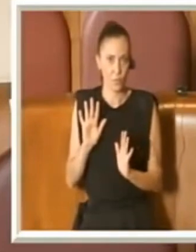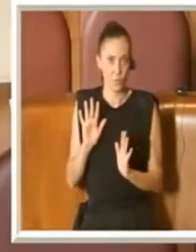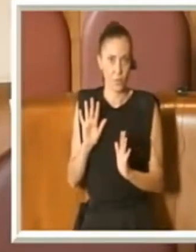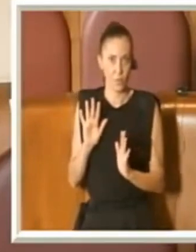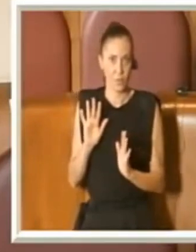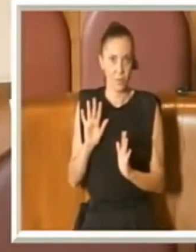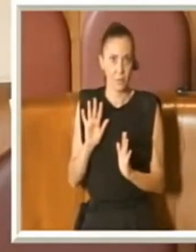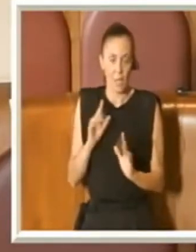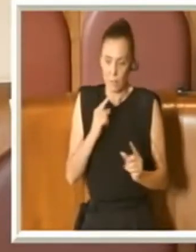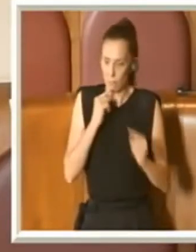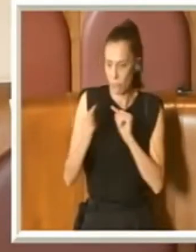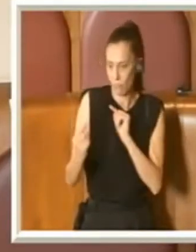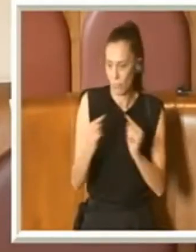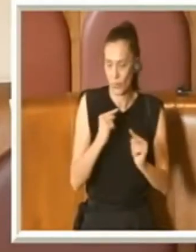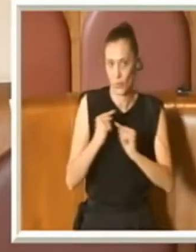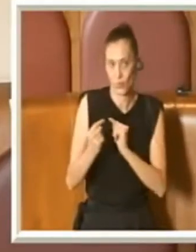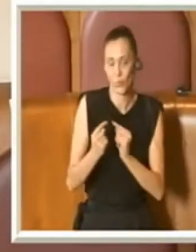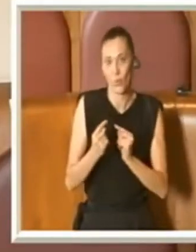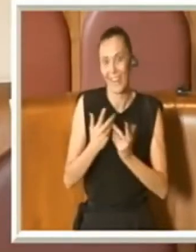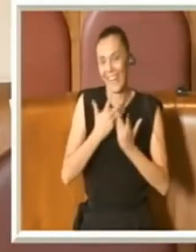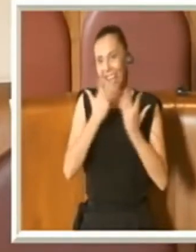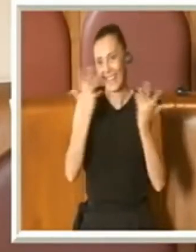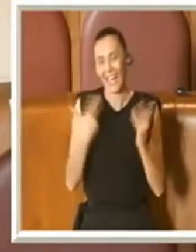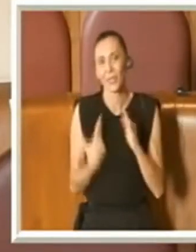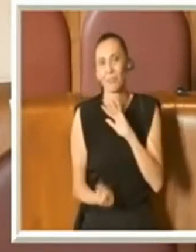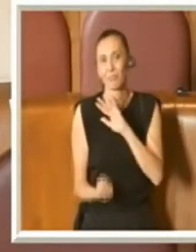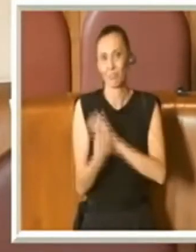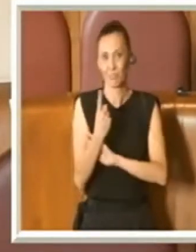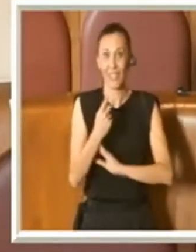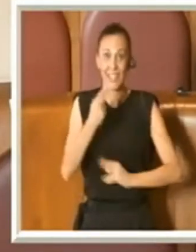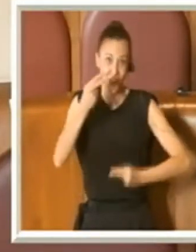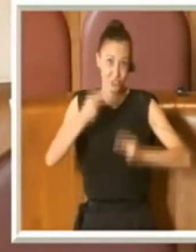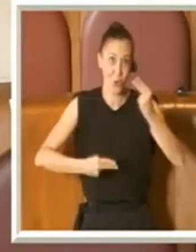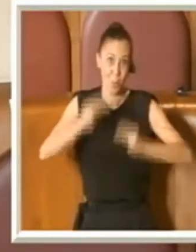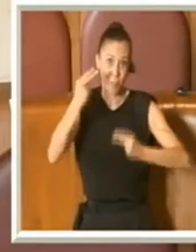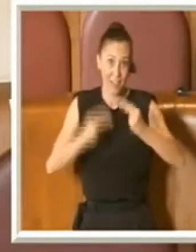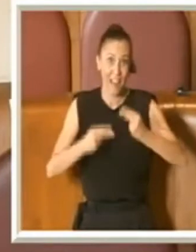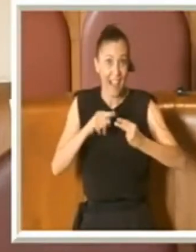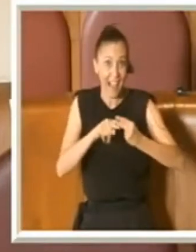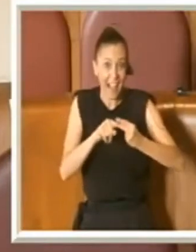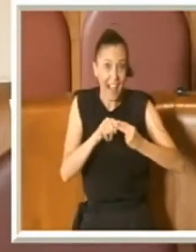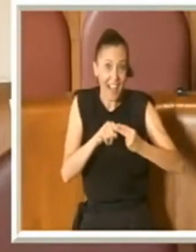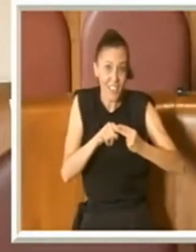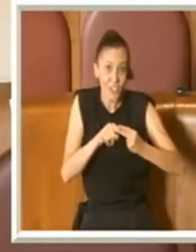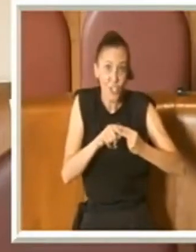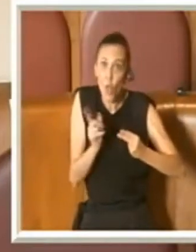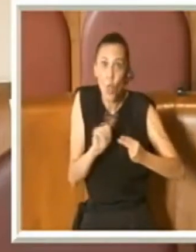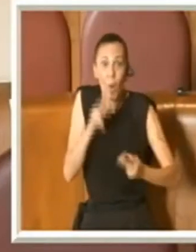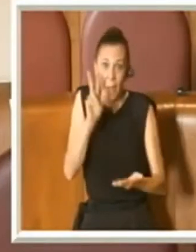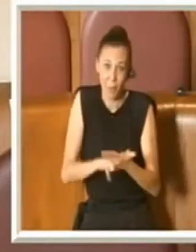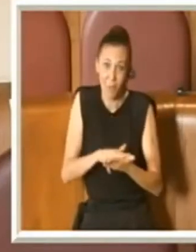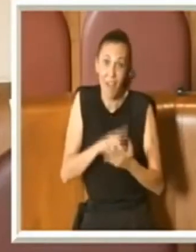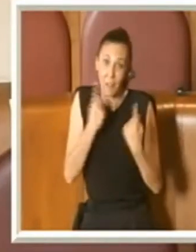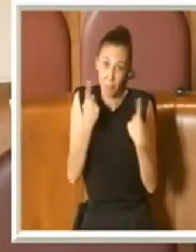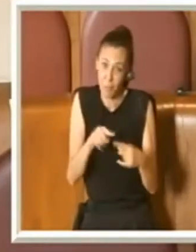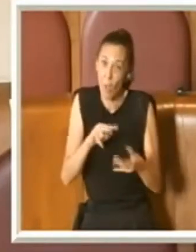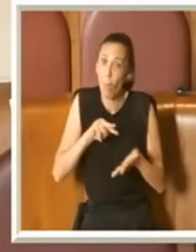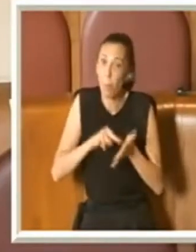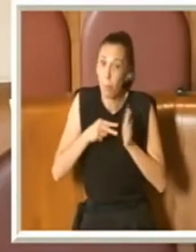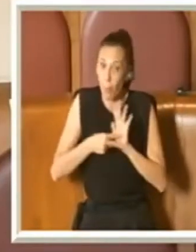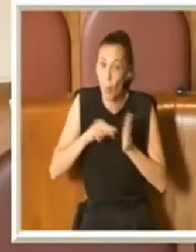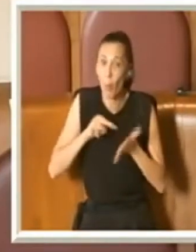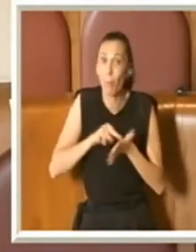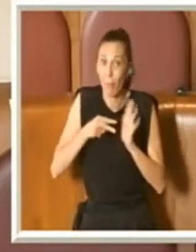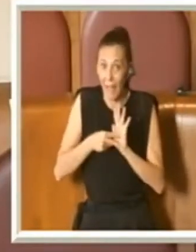discussione, ci sono i bilanci non approvati e sono oggettivamente un problema, ma noi